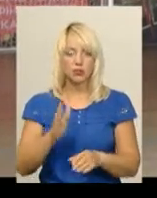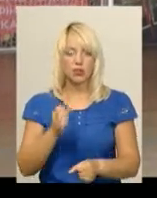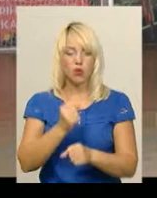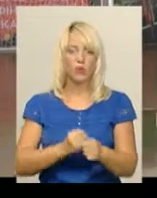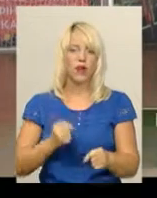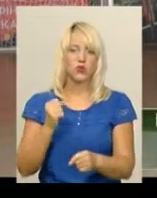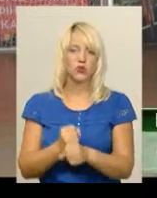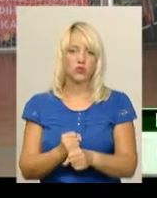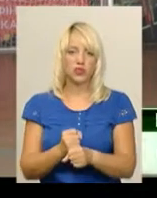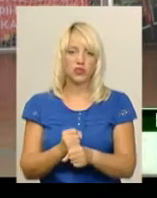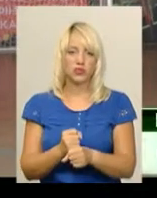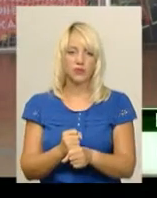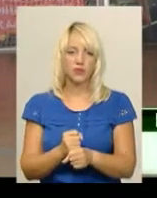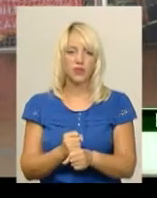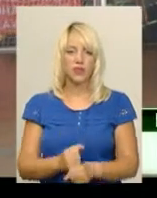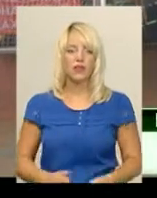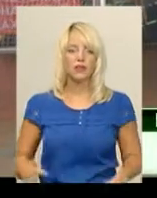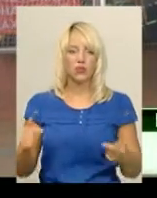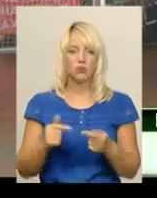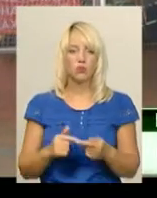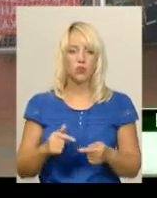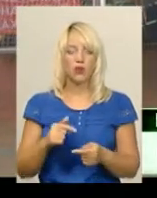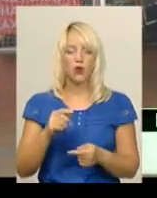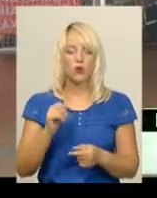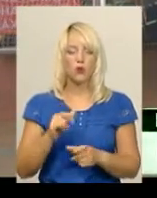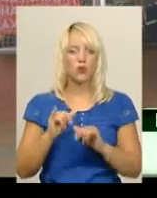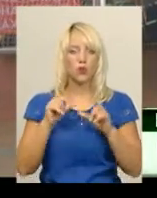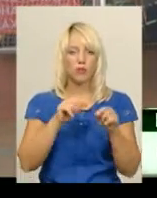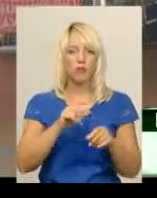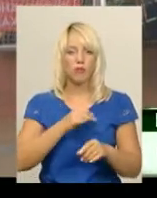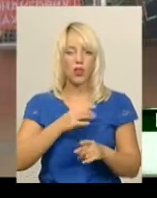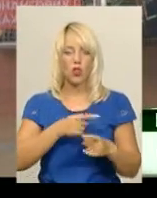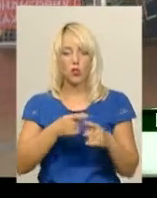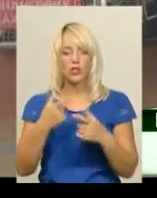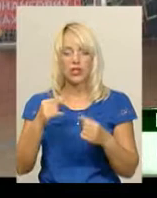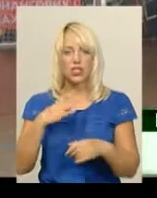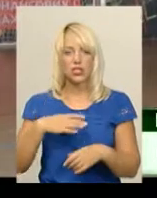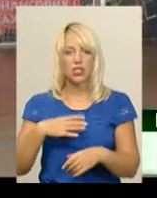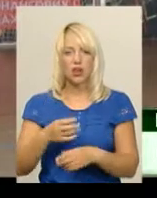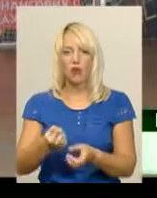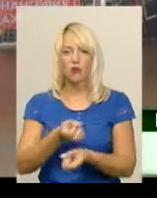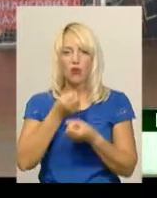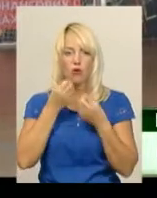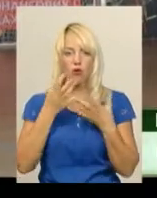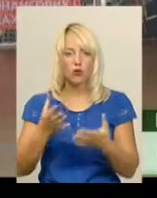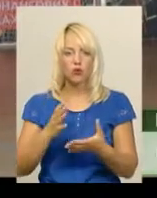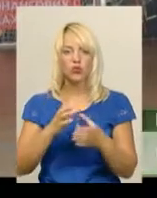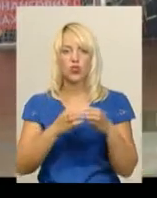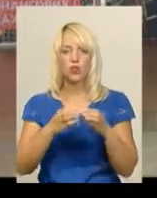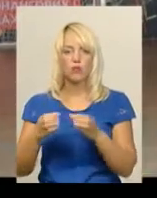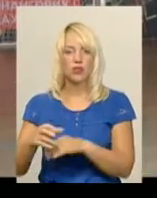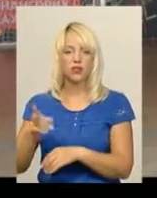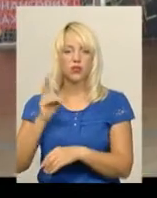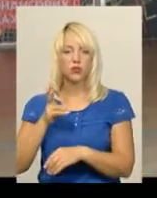працювати, поїдемо в Білорусі, де в нас чекають надзвичайно хороші команди, які